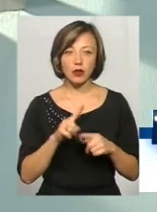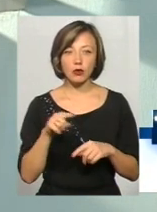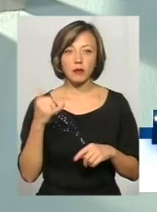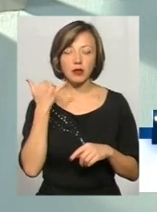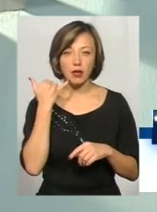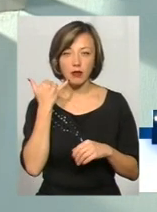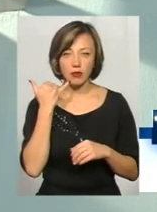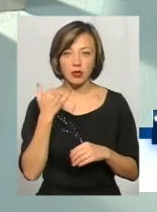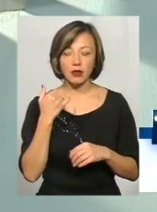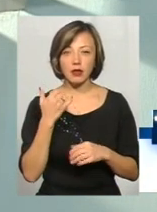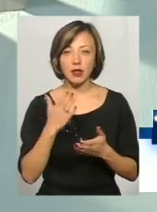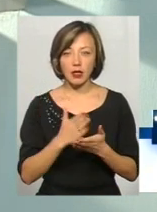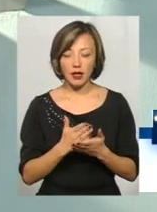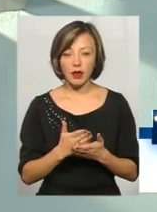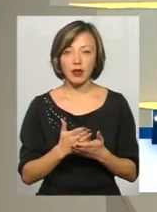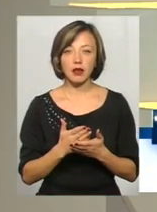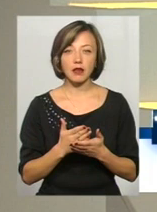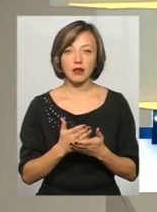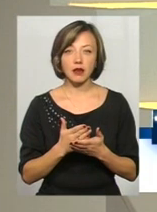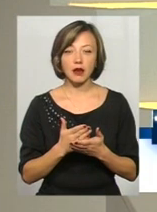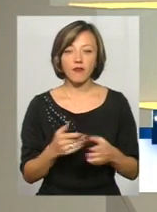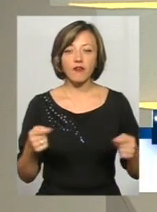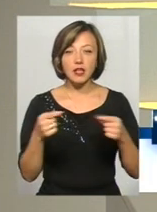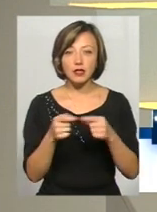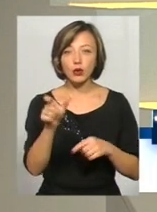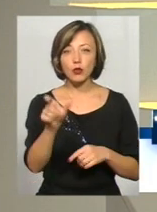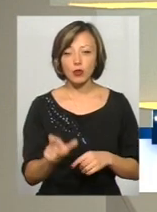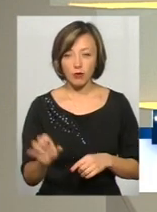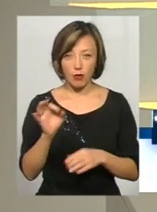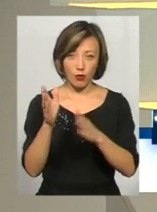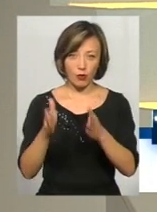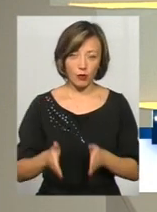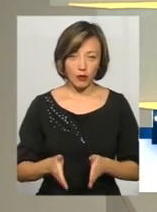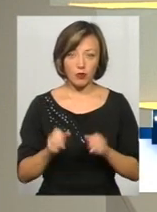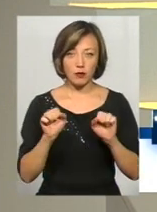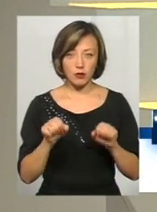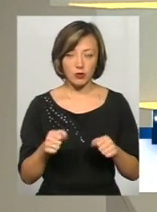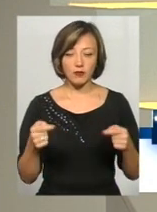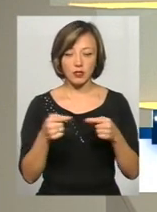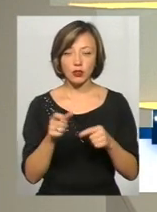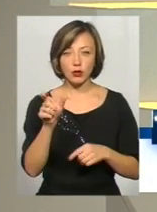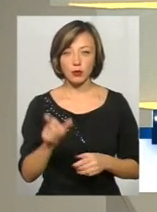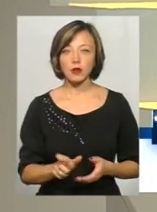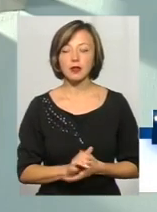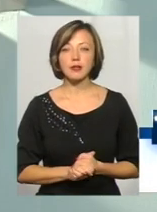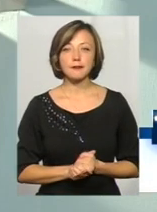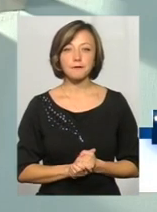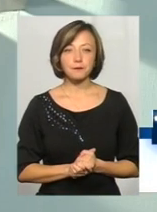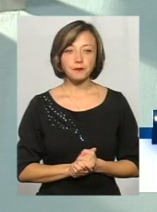телефону – є ідентифікатор клієнта, по ньому визначають клієнта. Тому,